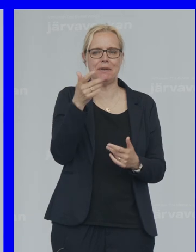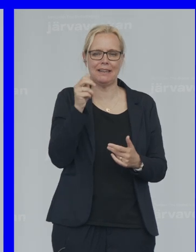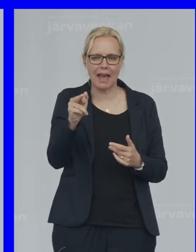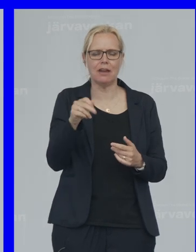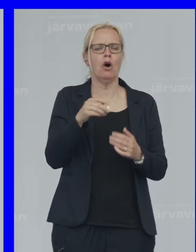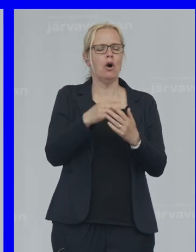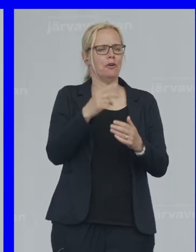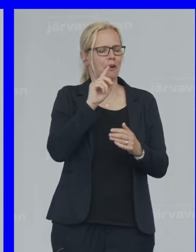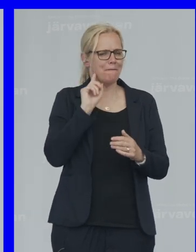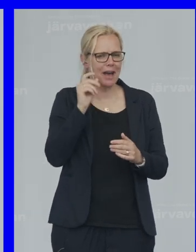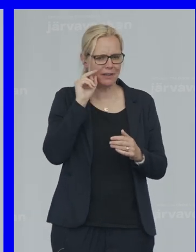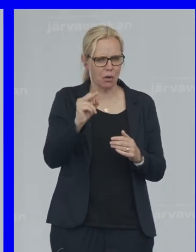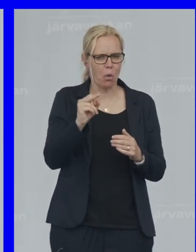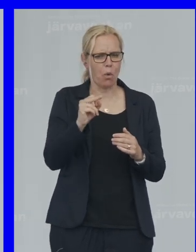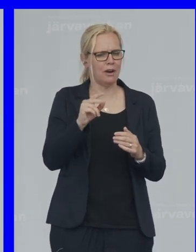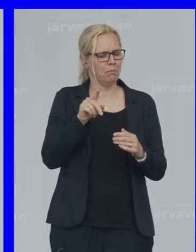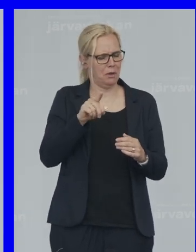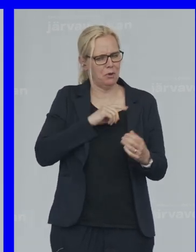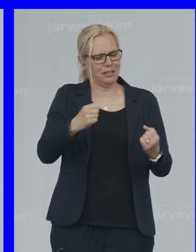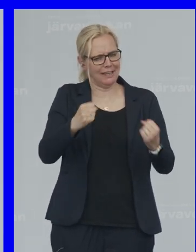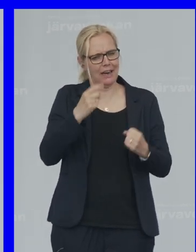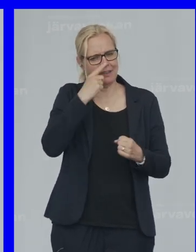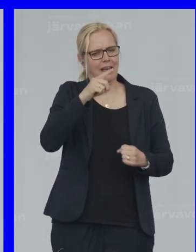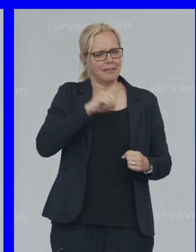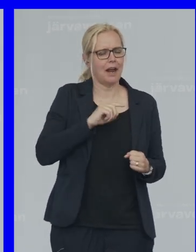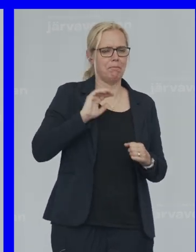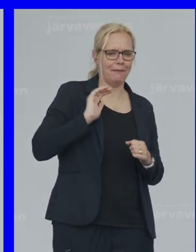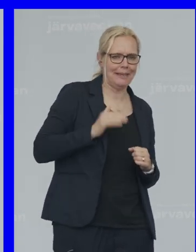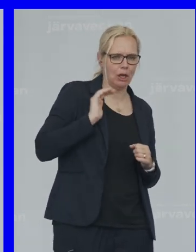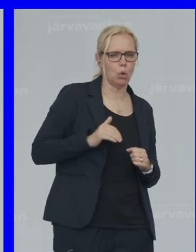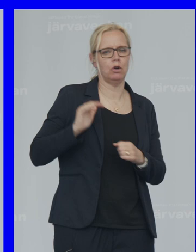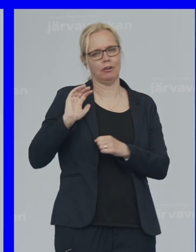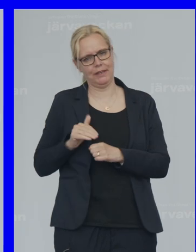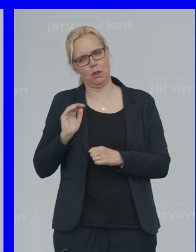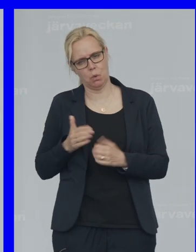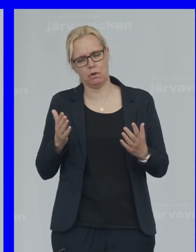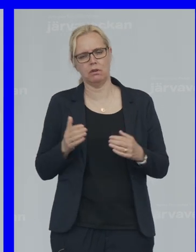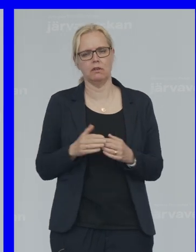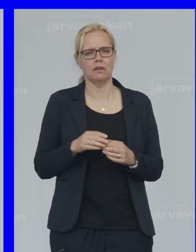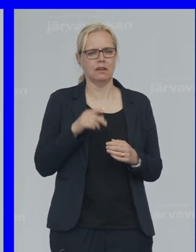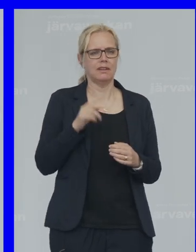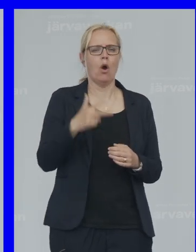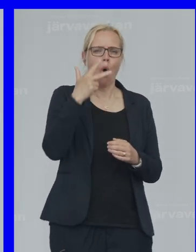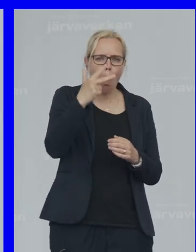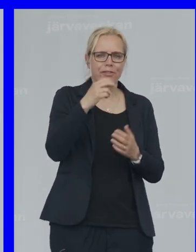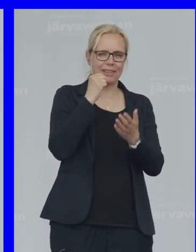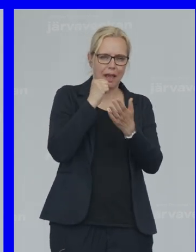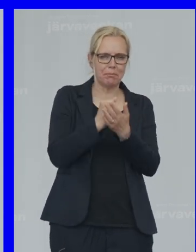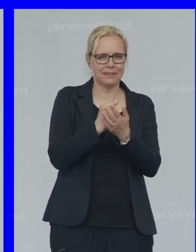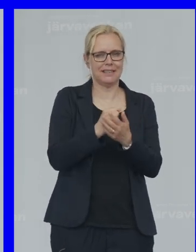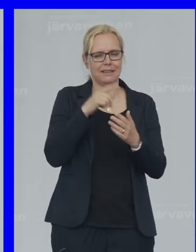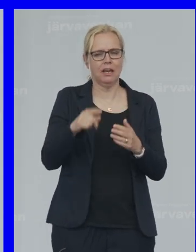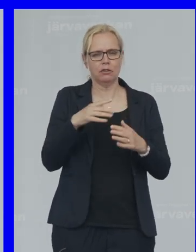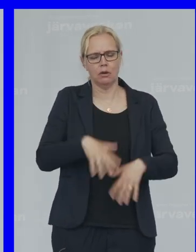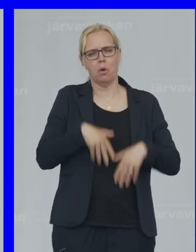år Med förrödande kraft Drabbar flickor Och kvinnor Åtta partier Rasade över Mäns